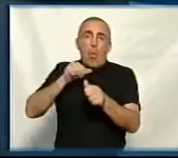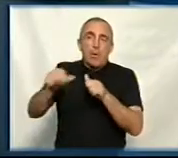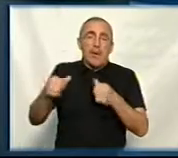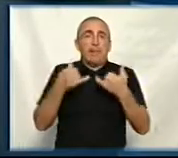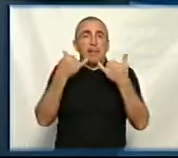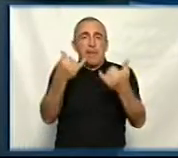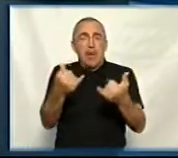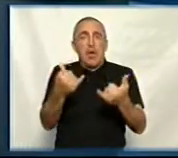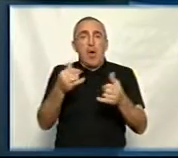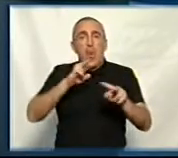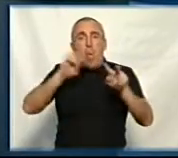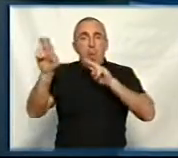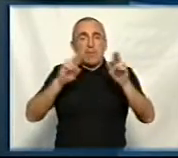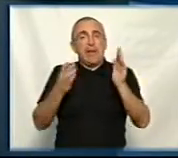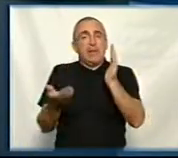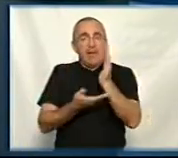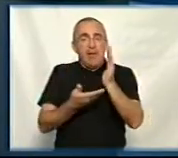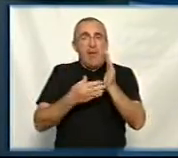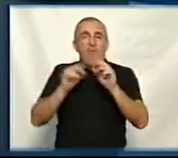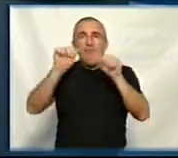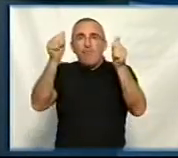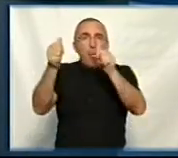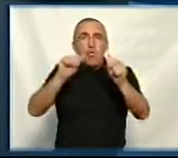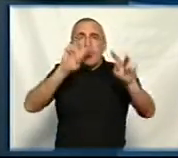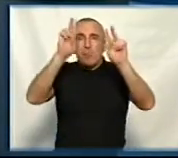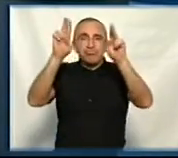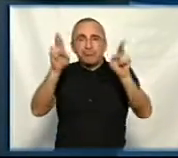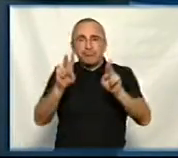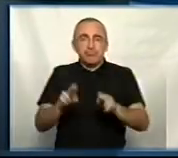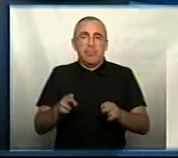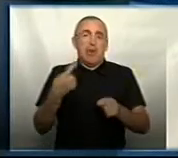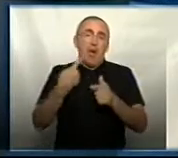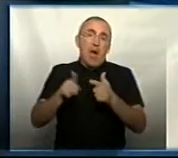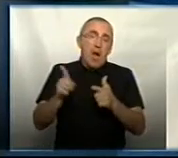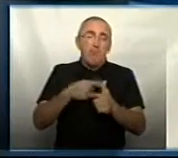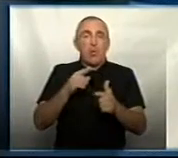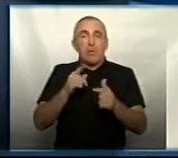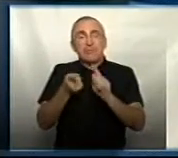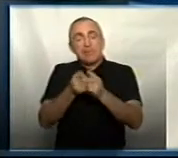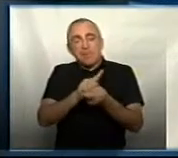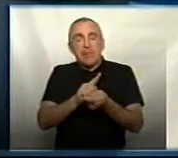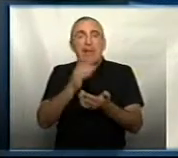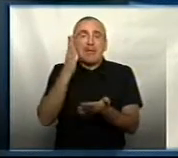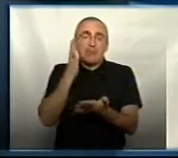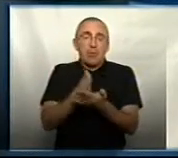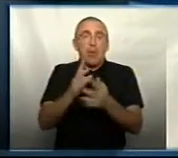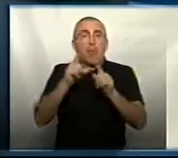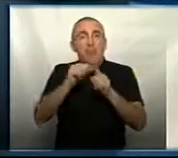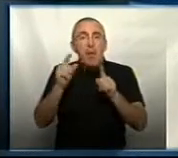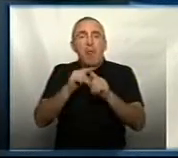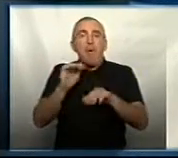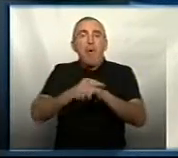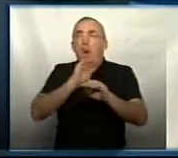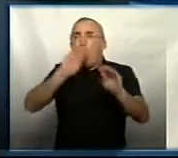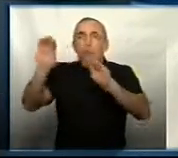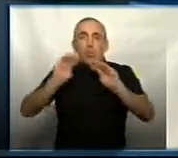правила для обрізки дерев, для формування крони і так далі, або внести зміни вже існуючі правила благоустрою.